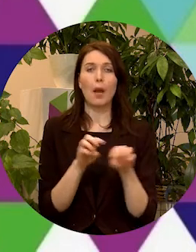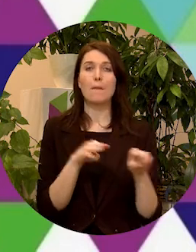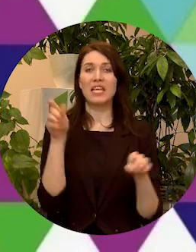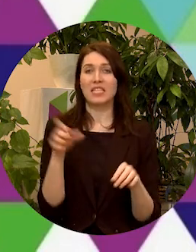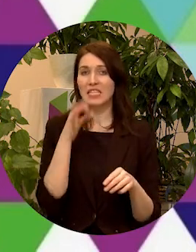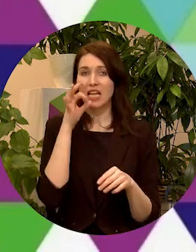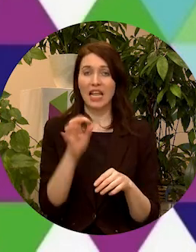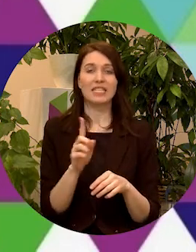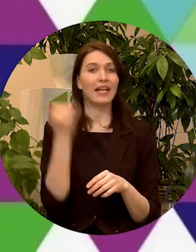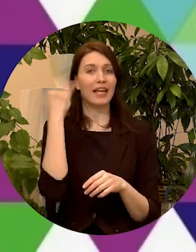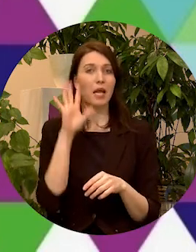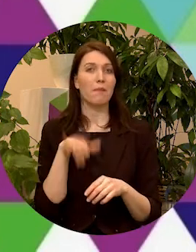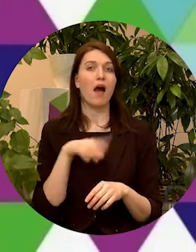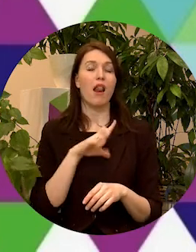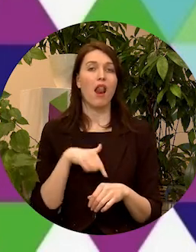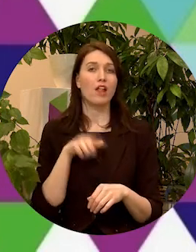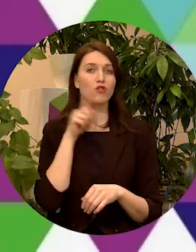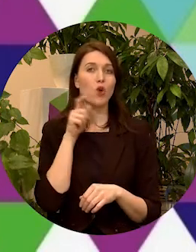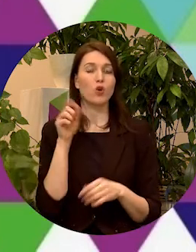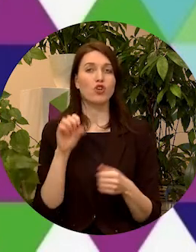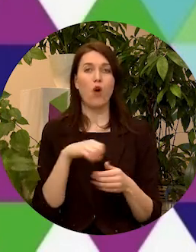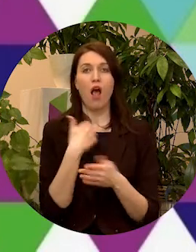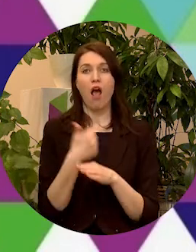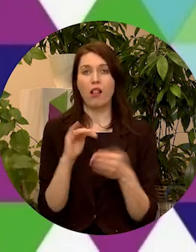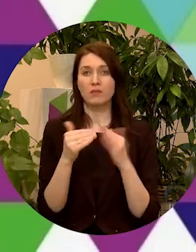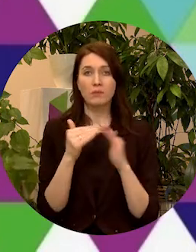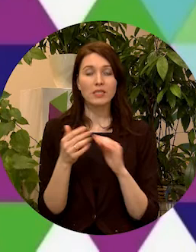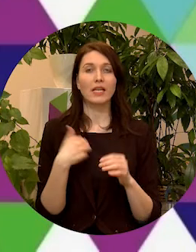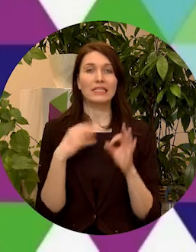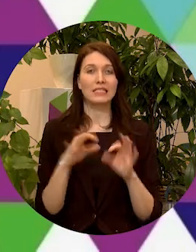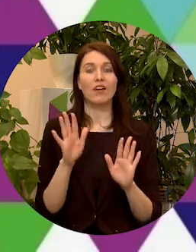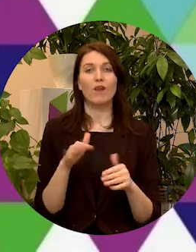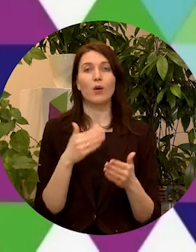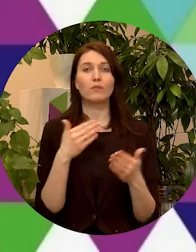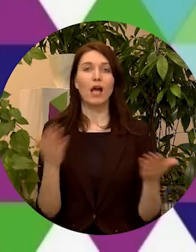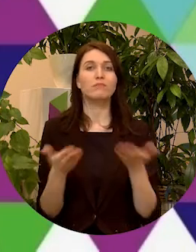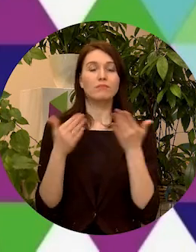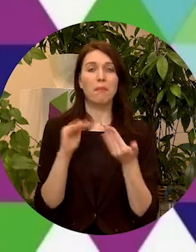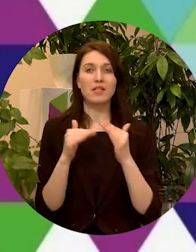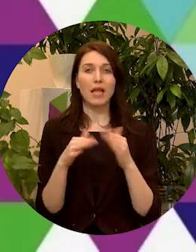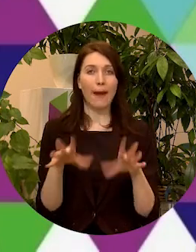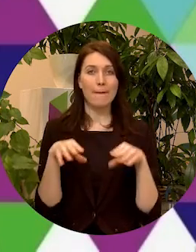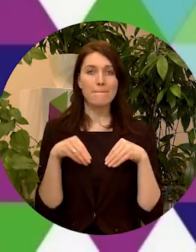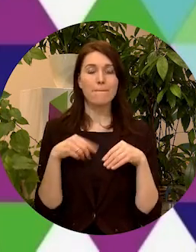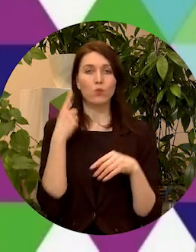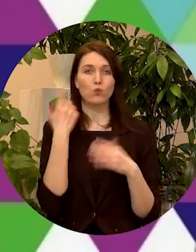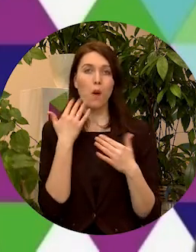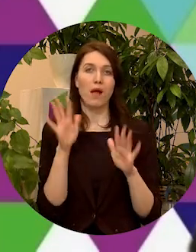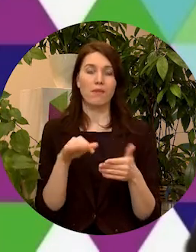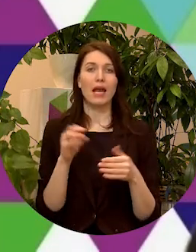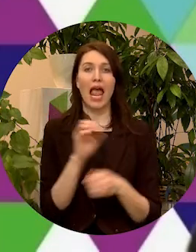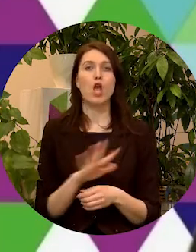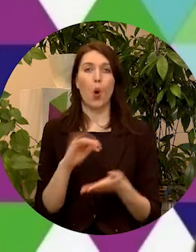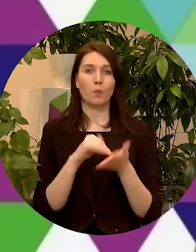ir ideja par Latvijas jauniešu galspilsētu, kas noteikti varētu kādu pilsētu stimulēt saņemties un arī domāt par Eiropas statusu.